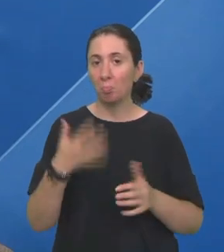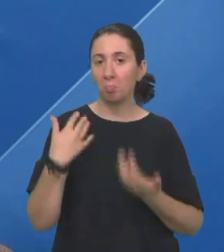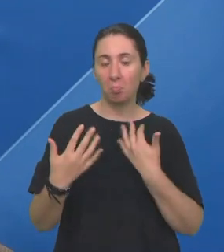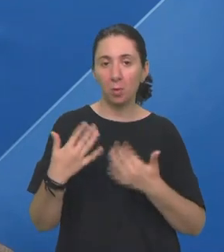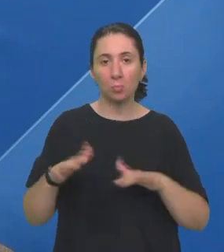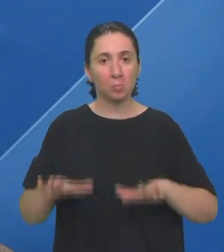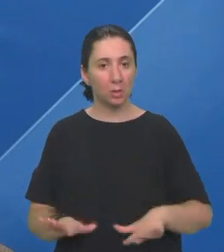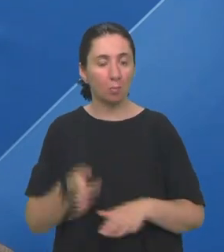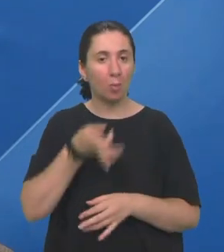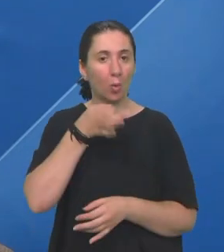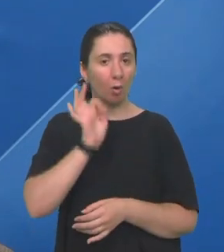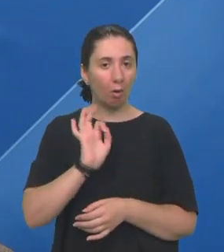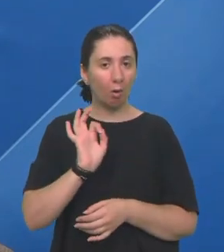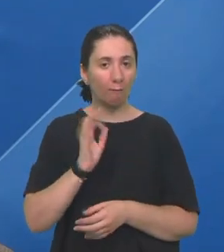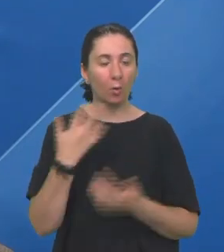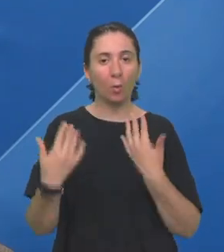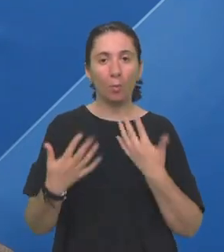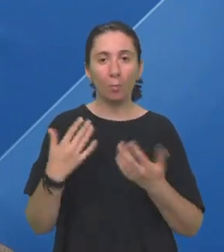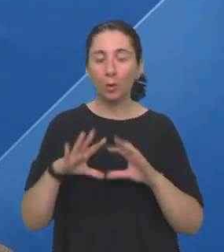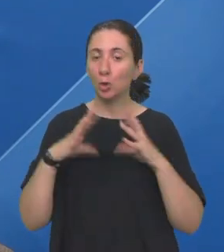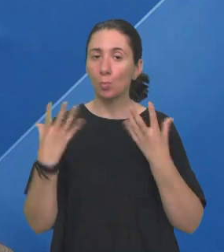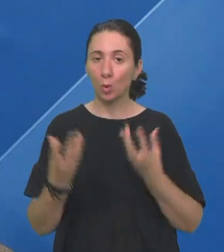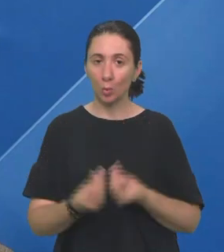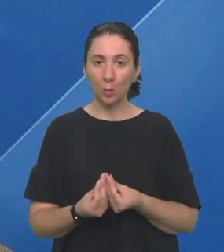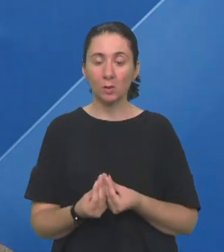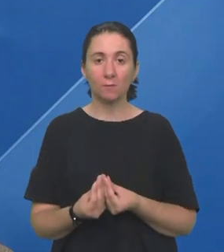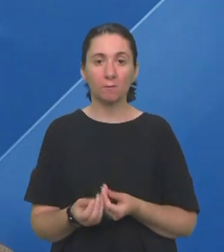pričam, sjednamo na kavu Pričamo o svemu